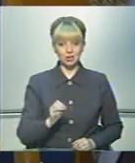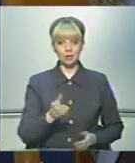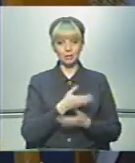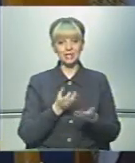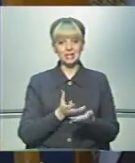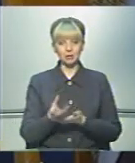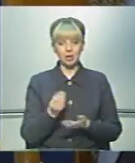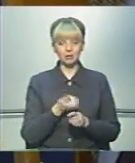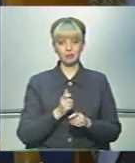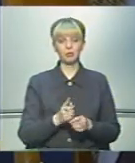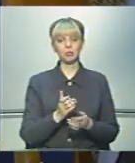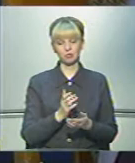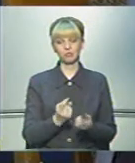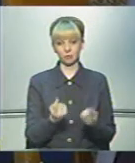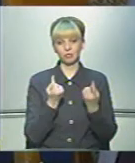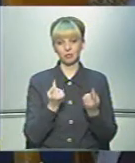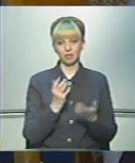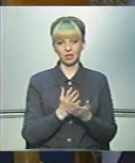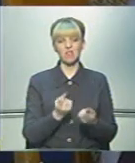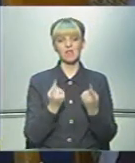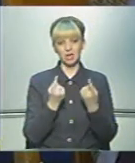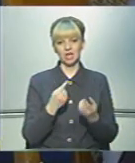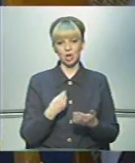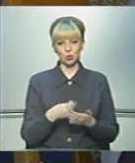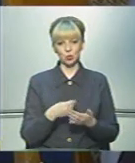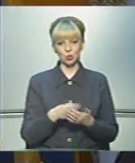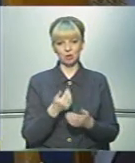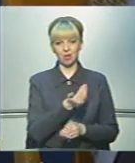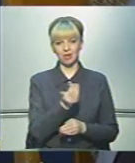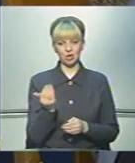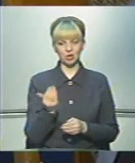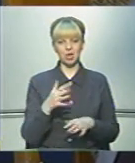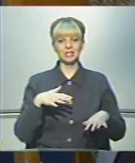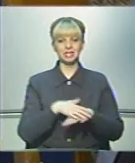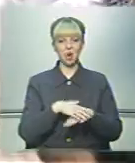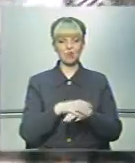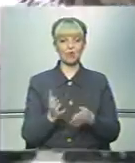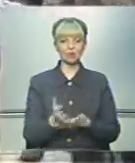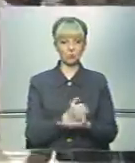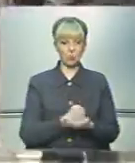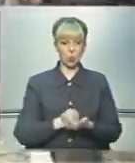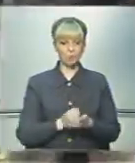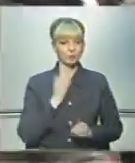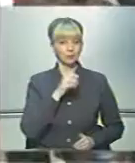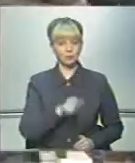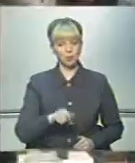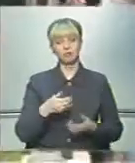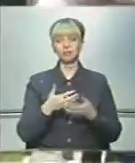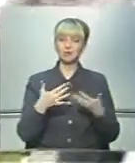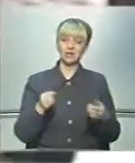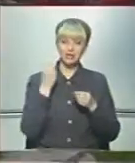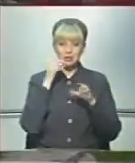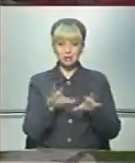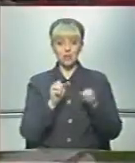вони сплачують, це досить таки є велика сума їхнього страхового збору». Буковинці ж по-різному